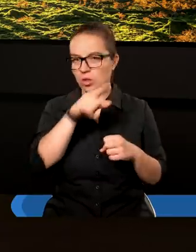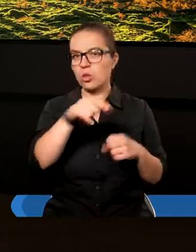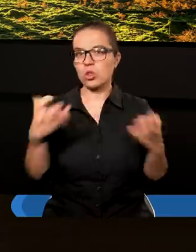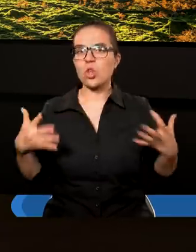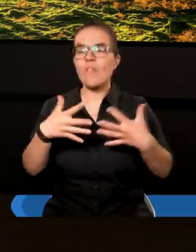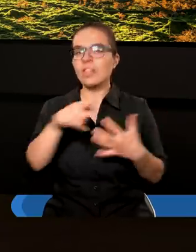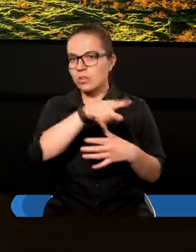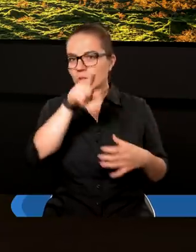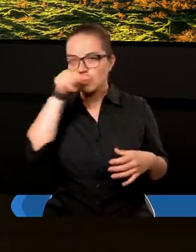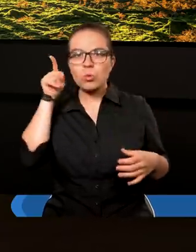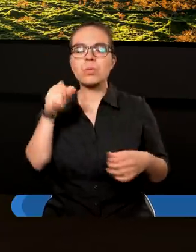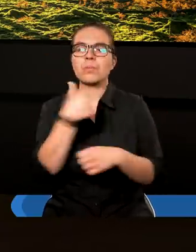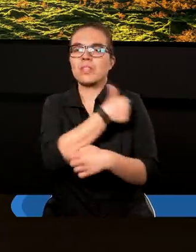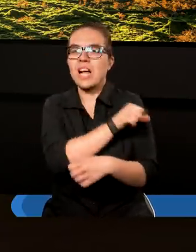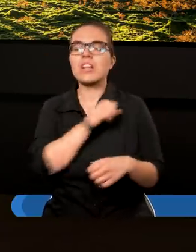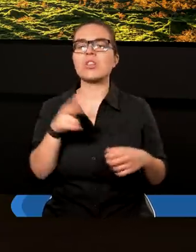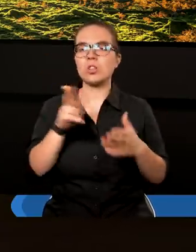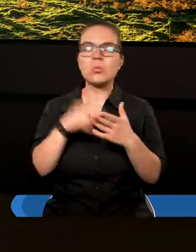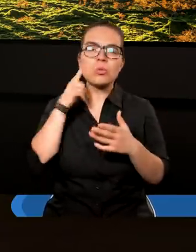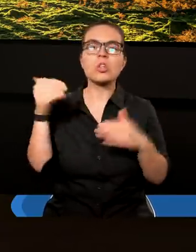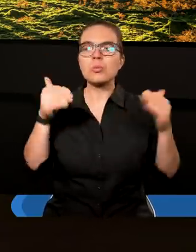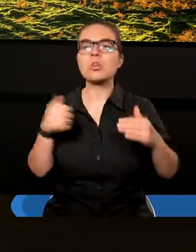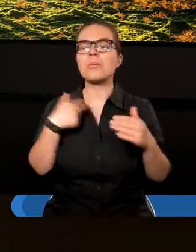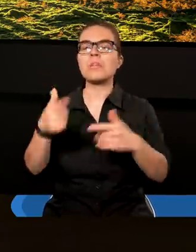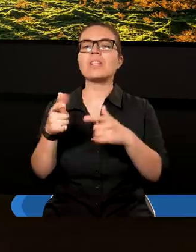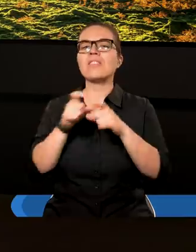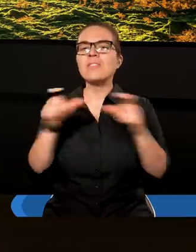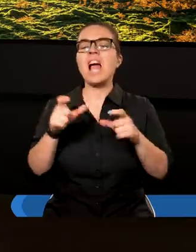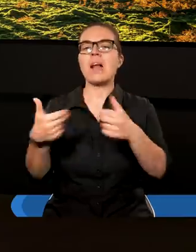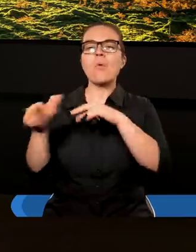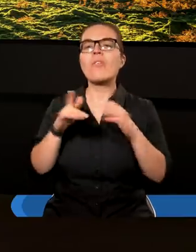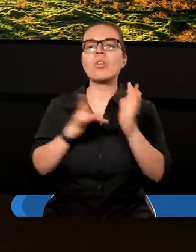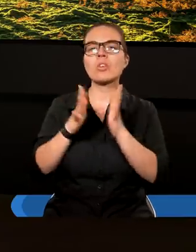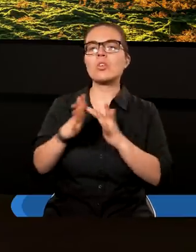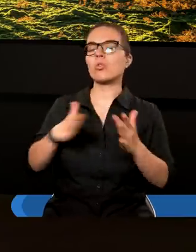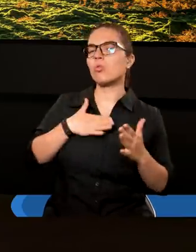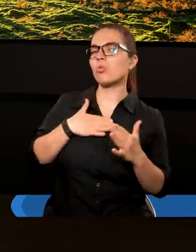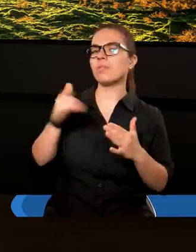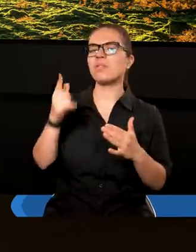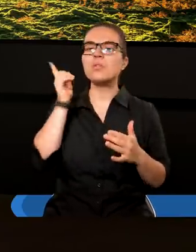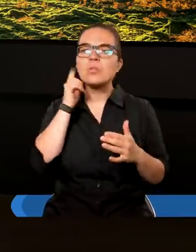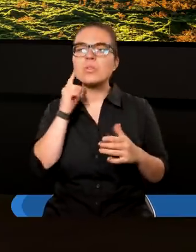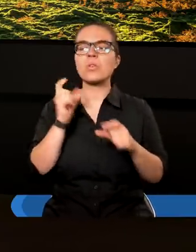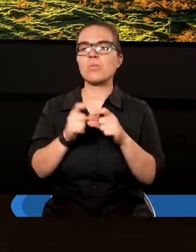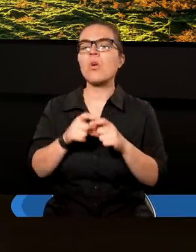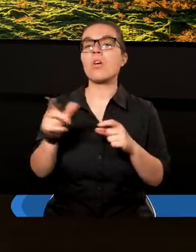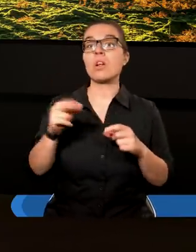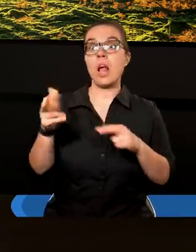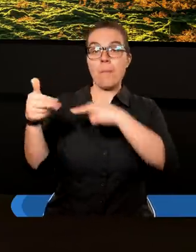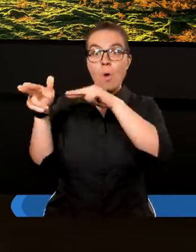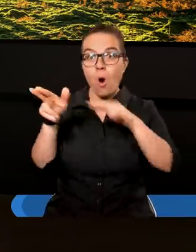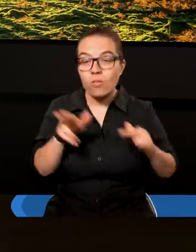wszystkim, abyśmy mogli usłyszeć przy powrocie Chrystusa. Abyśmy mogli usłyszeć słowa, kiedy powróci